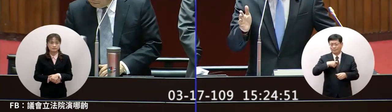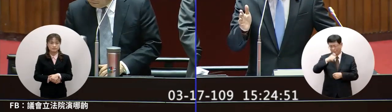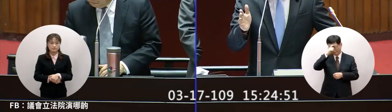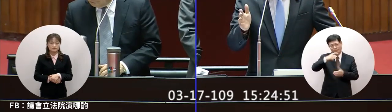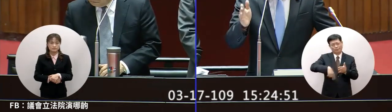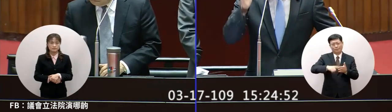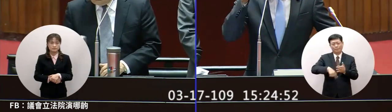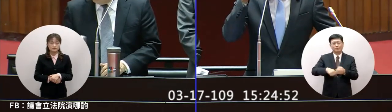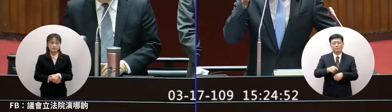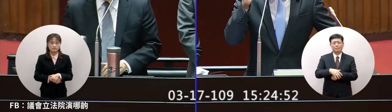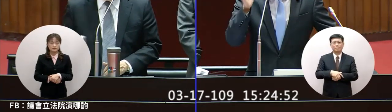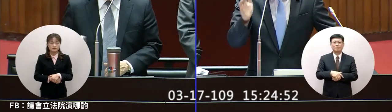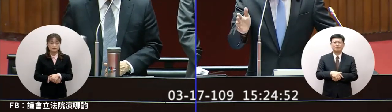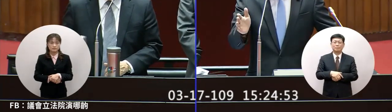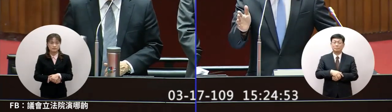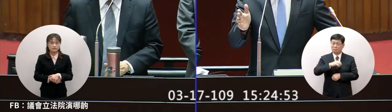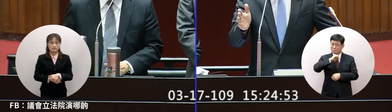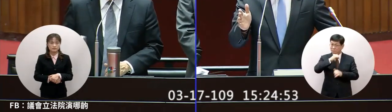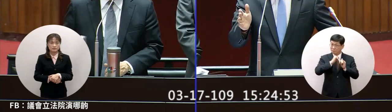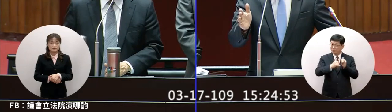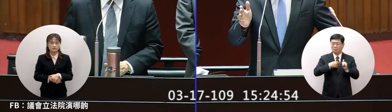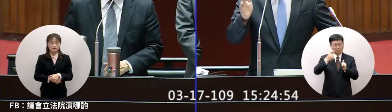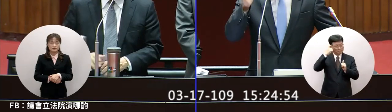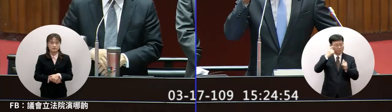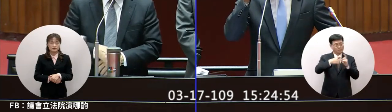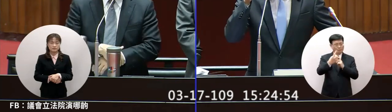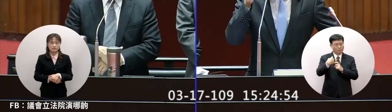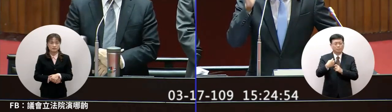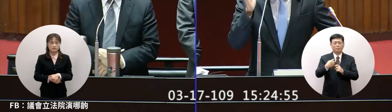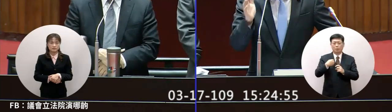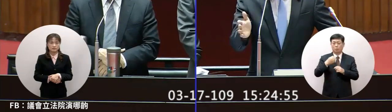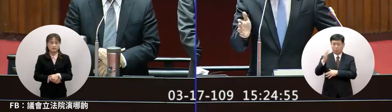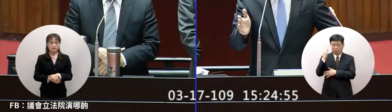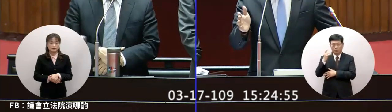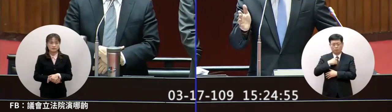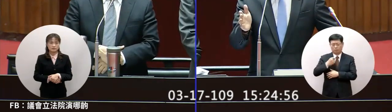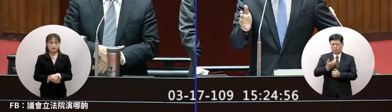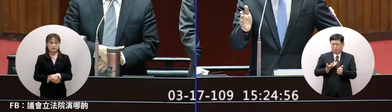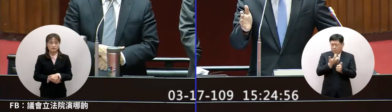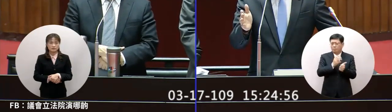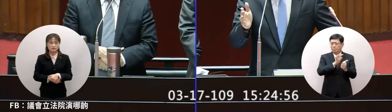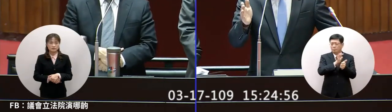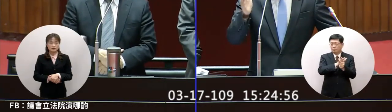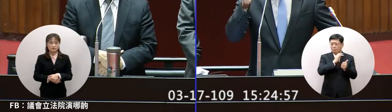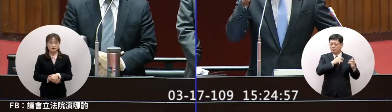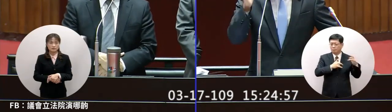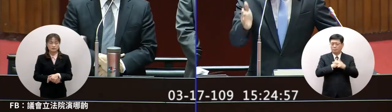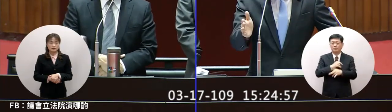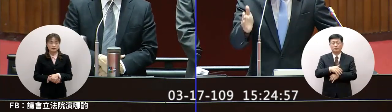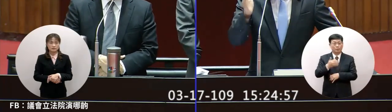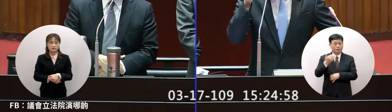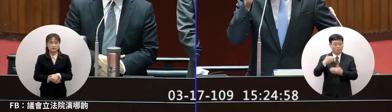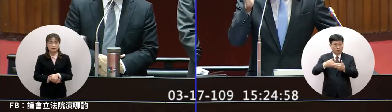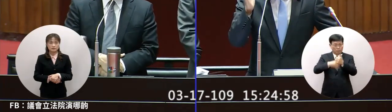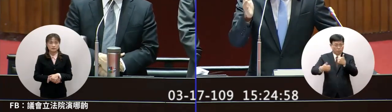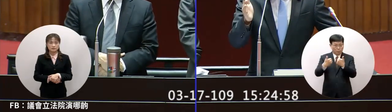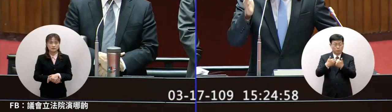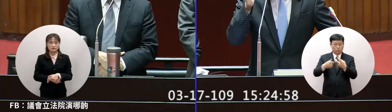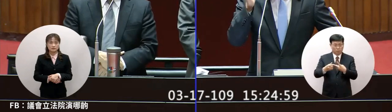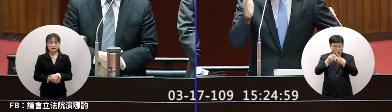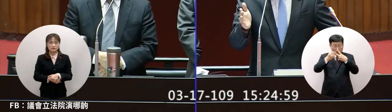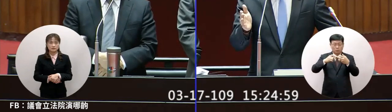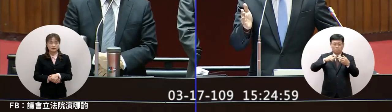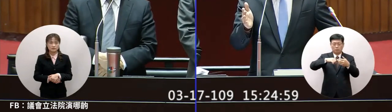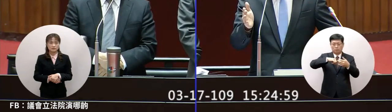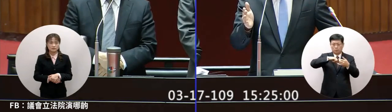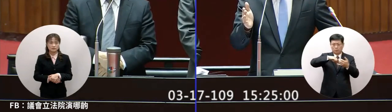希望很簡單台灣人想回來我們政府全力幫忙他們回來陸委會第二波的包